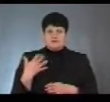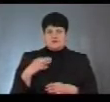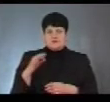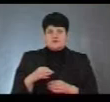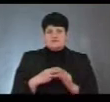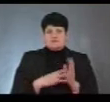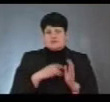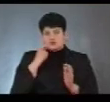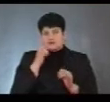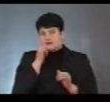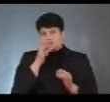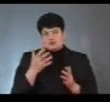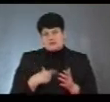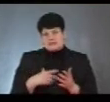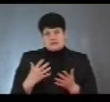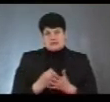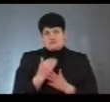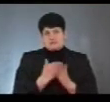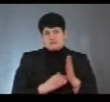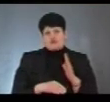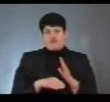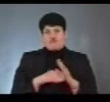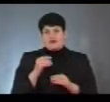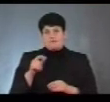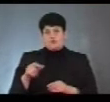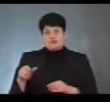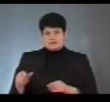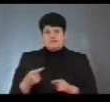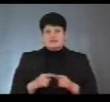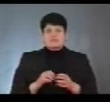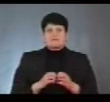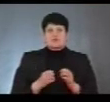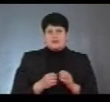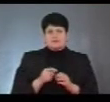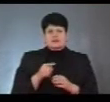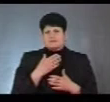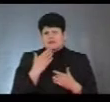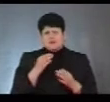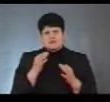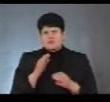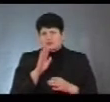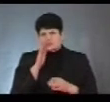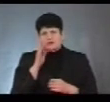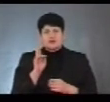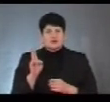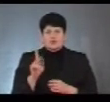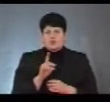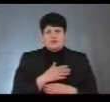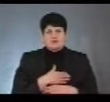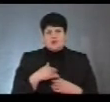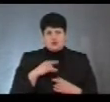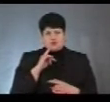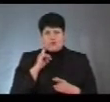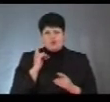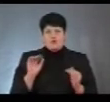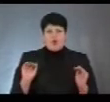можуть себе не знайти в списку виборців. От, власне, ця проблема, там немає някій зраді, ніхто там не хоче молодь обмежувати